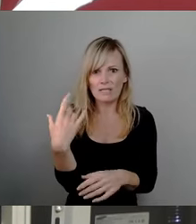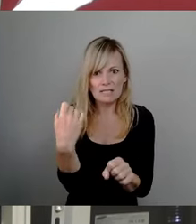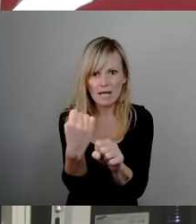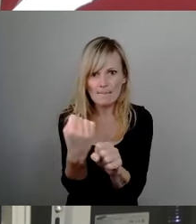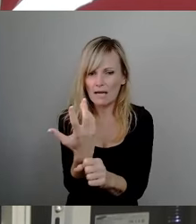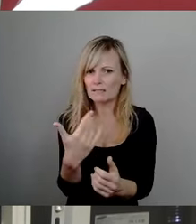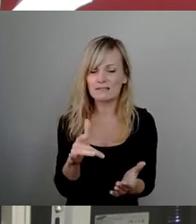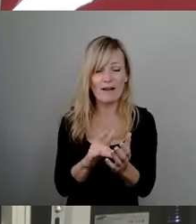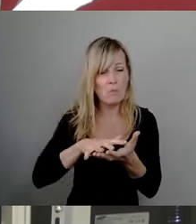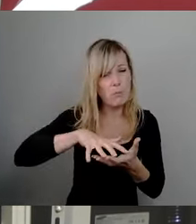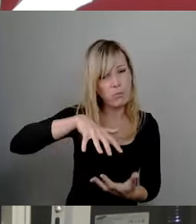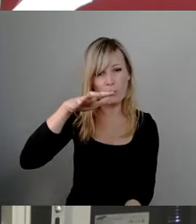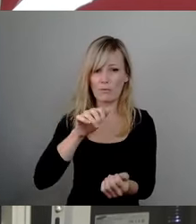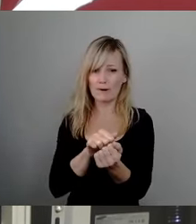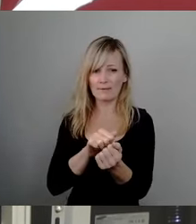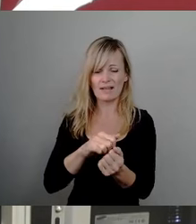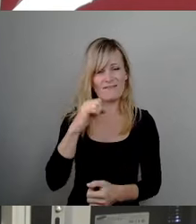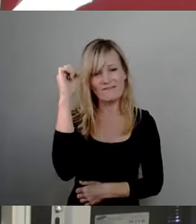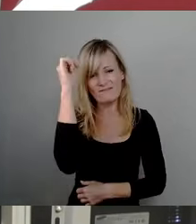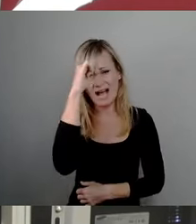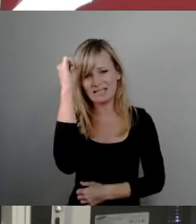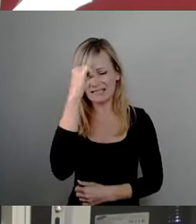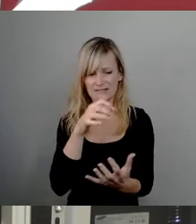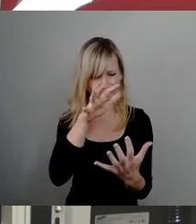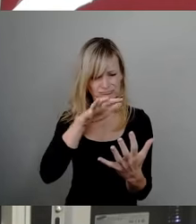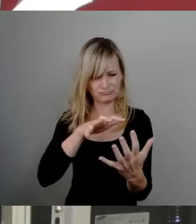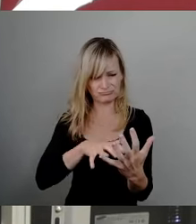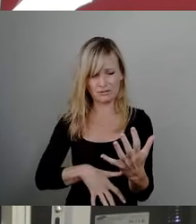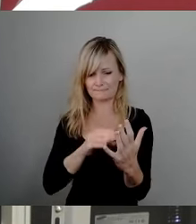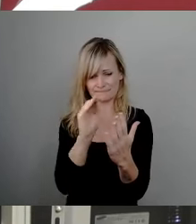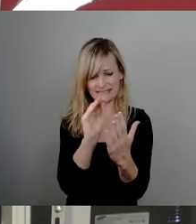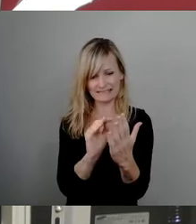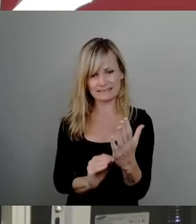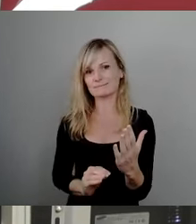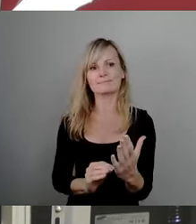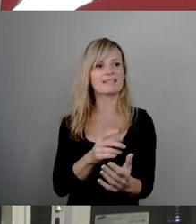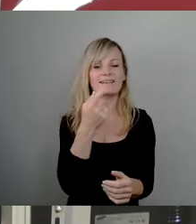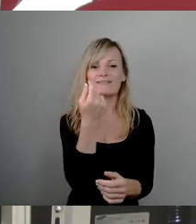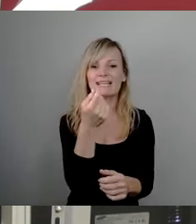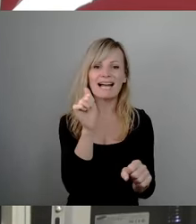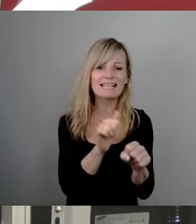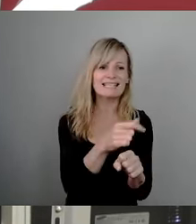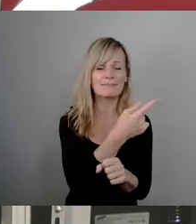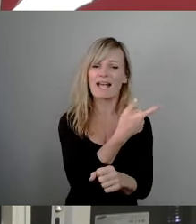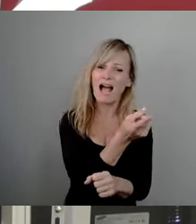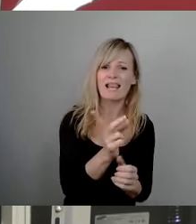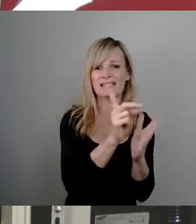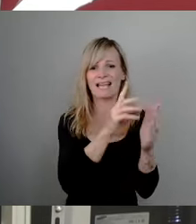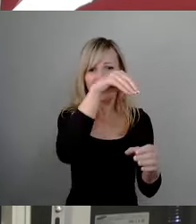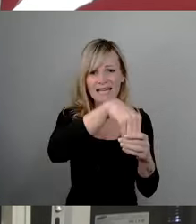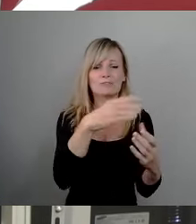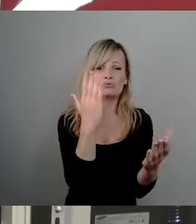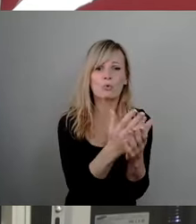ein bürokratischer Wahnsinn ist, das alles zu ermitteln. Obwohl gerade die Finanzämter all diese Daten schön